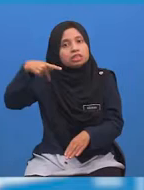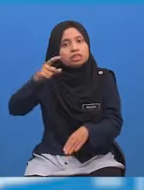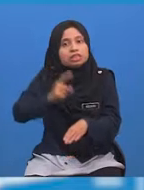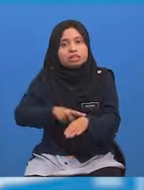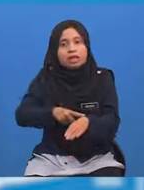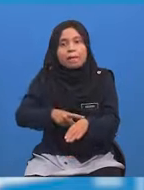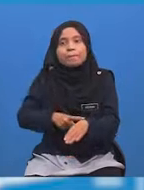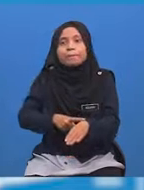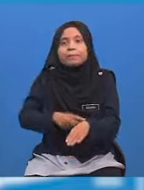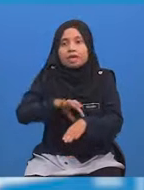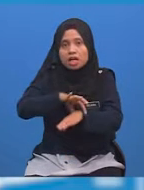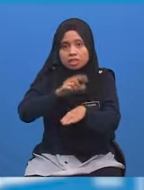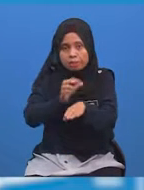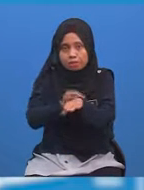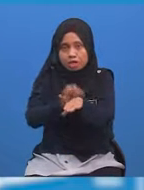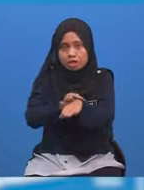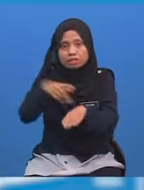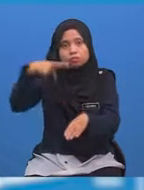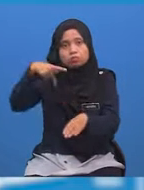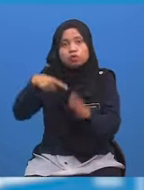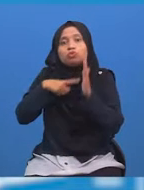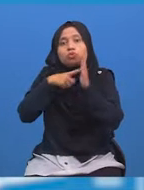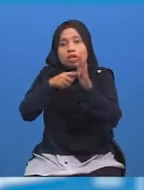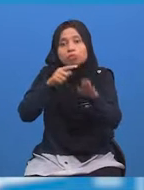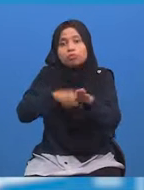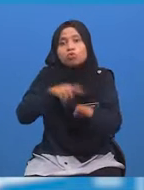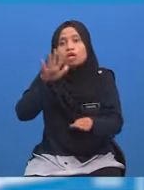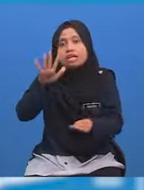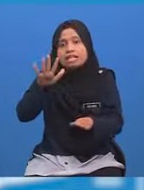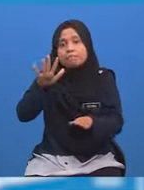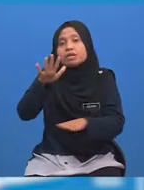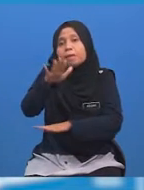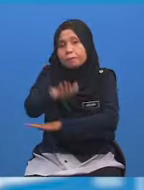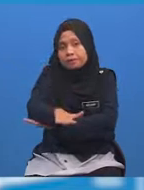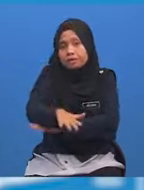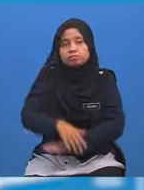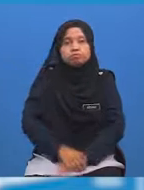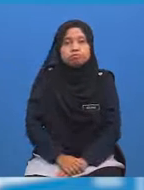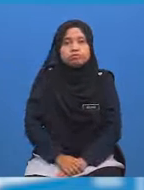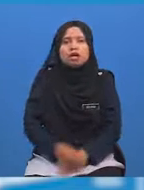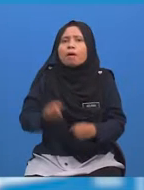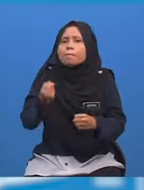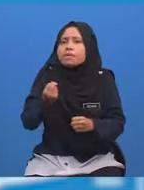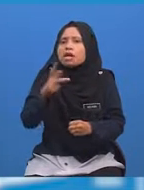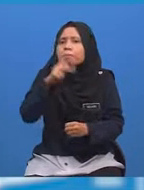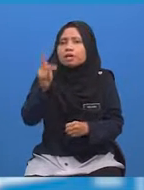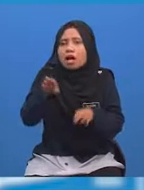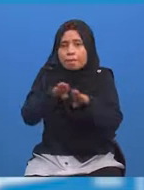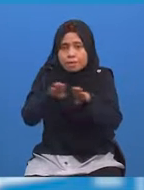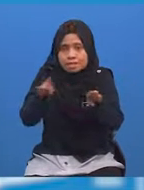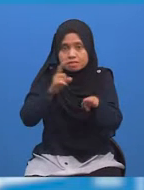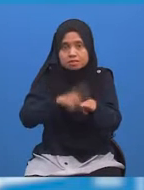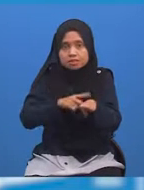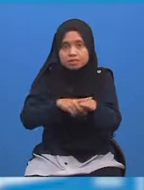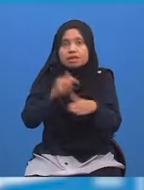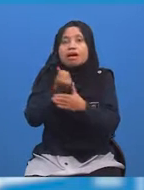Jam tangan sepupunya menunjukkan pukul 5 petang Berapakah beza